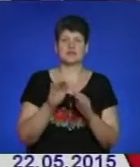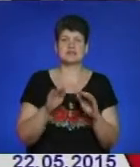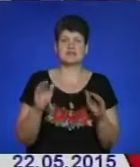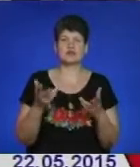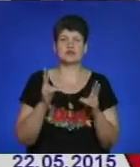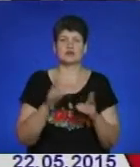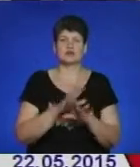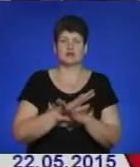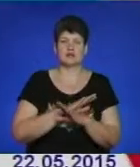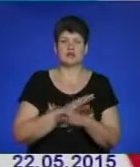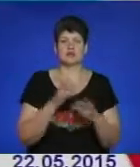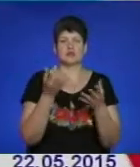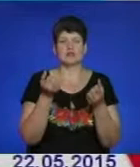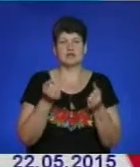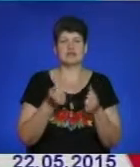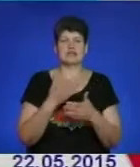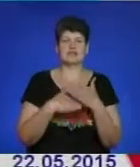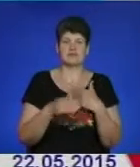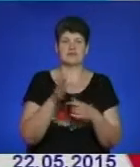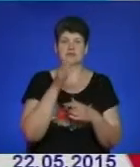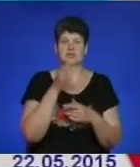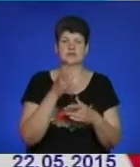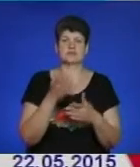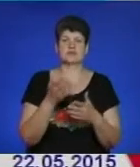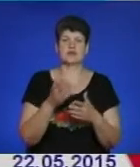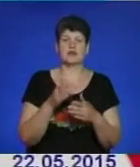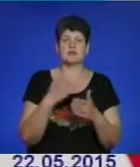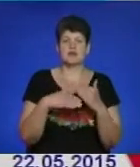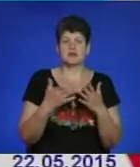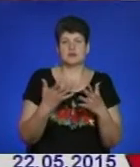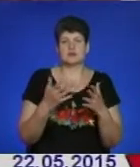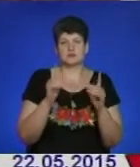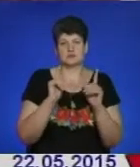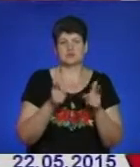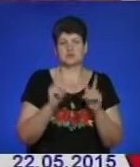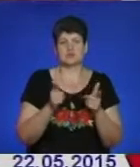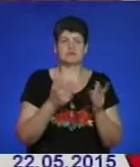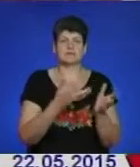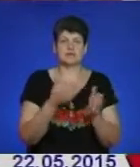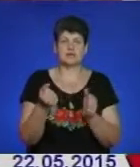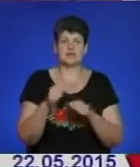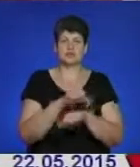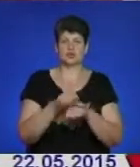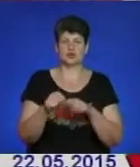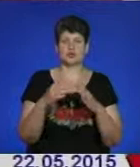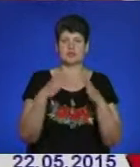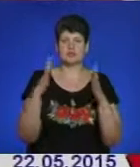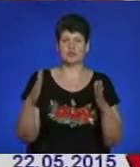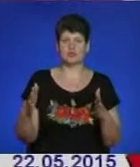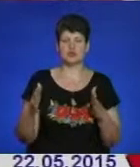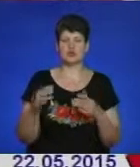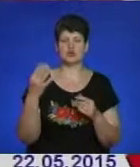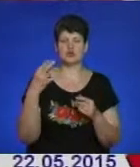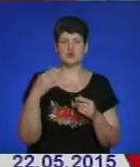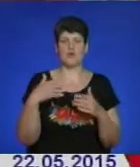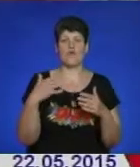яких загинули або отримали інвалідність під час бойових дій, зголосилися прийняти за кордонні табори. 40 дітей збираються відпочивати в Угорщині, 20